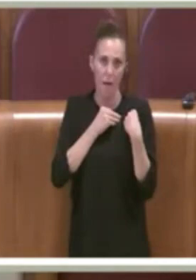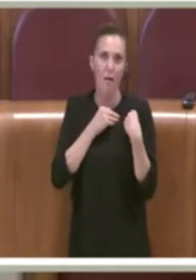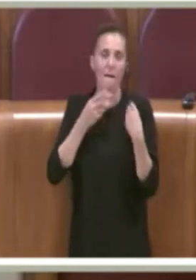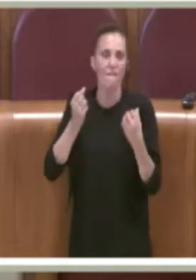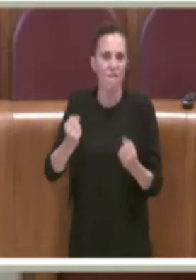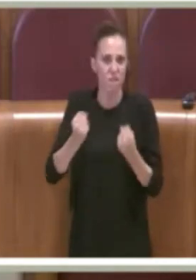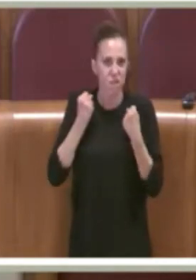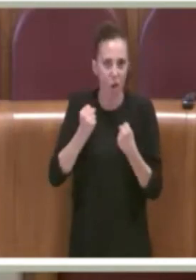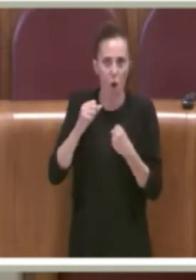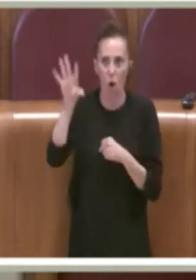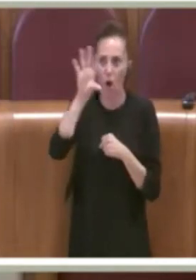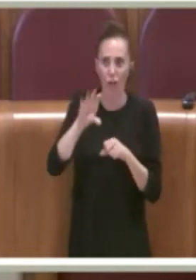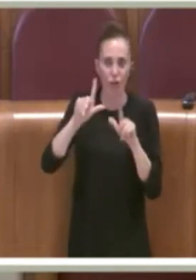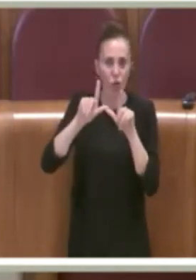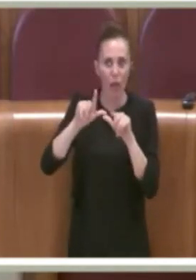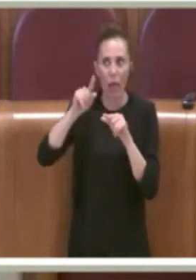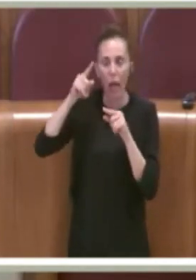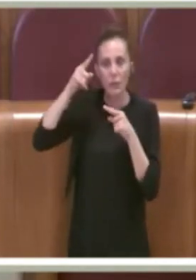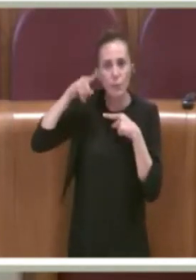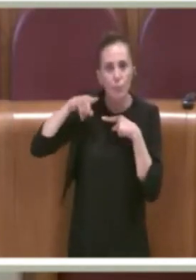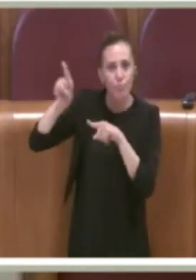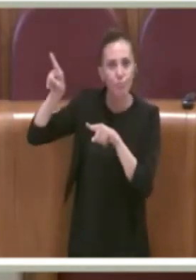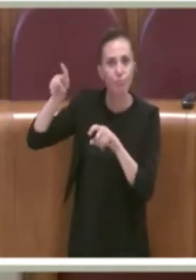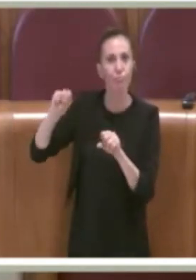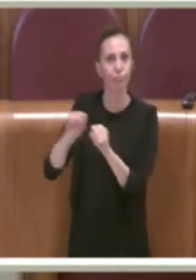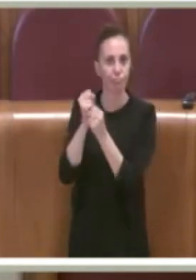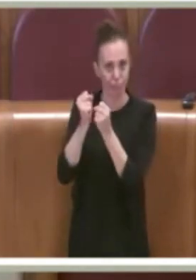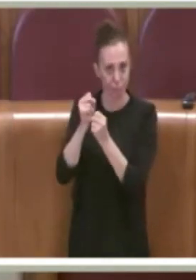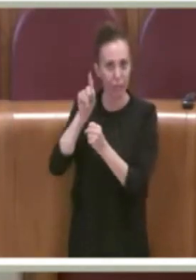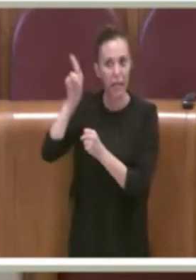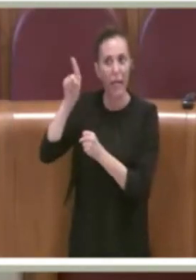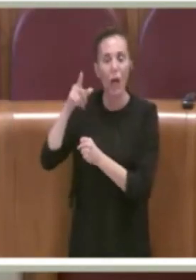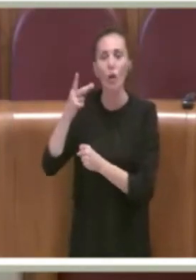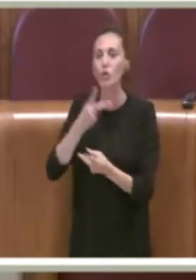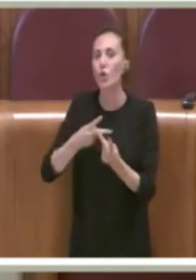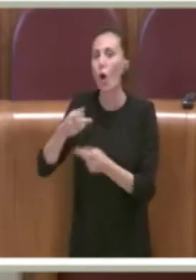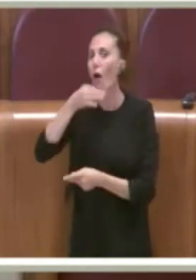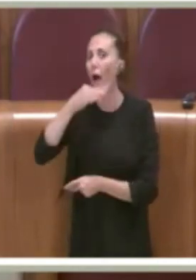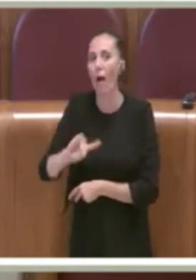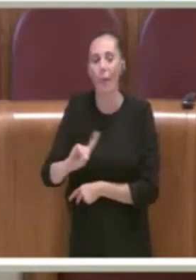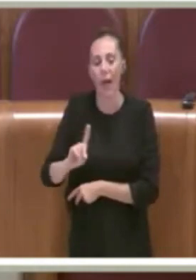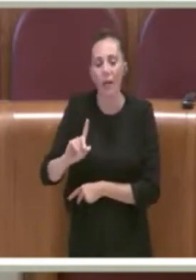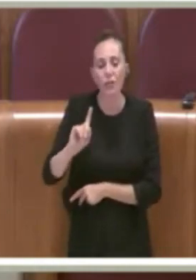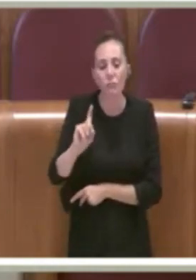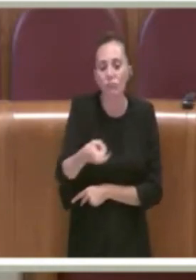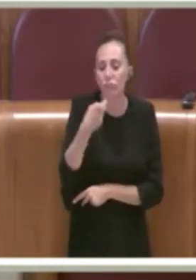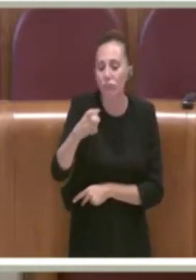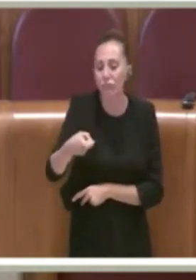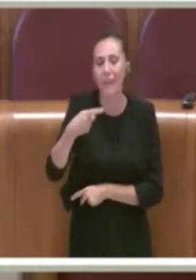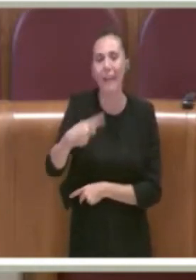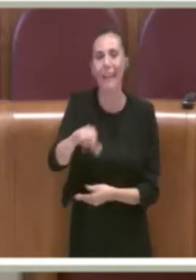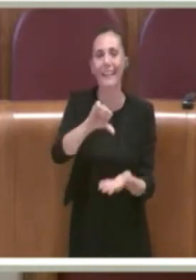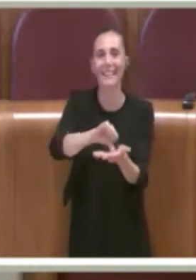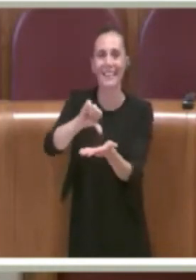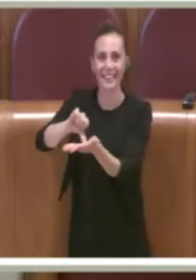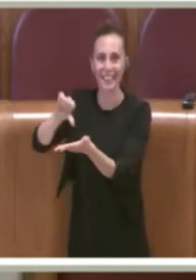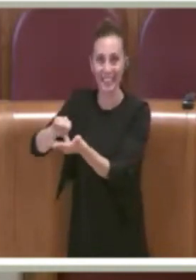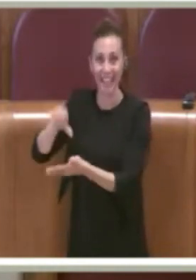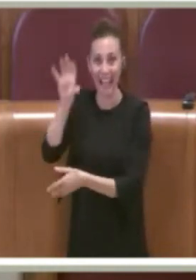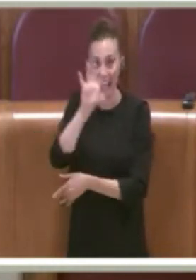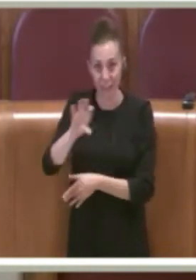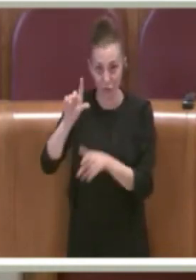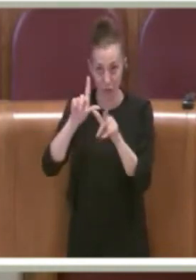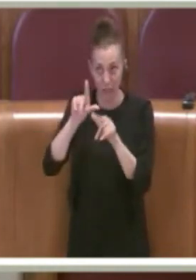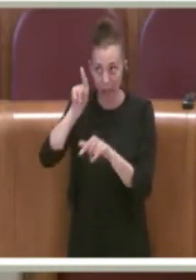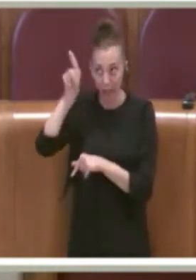che non individua i siti dove portare i rifiuti, le discariche. E dunque nel momento in cui la Regione fa il suo